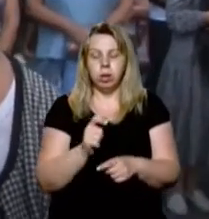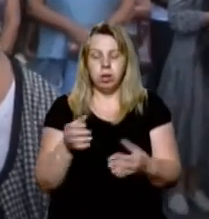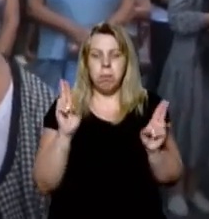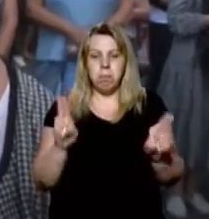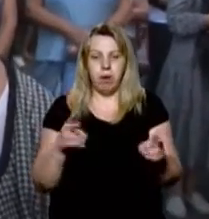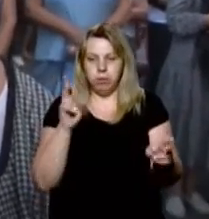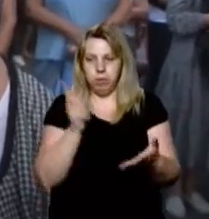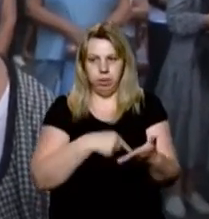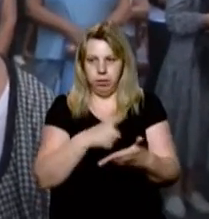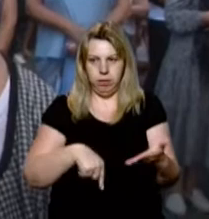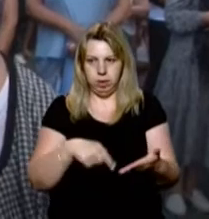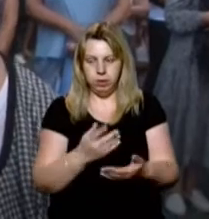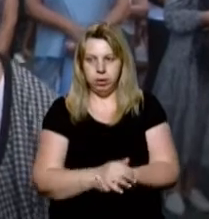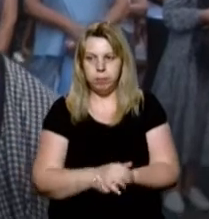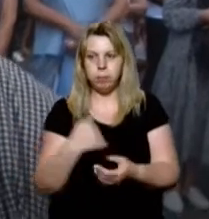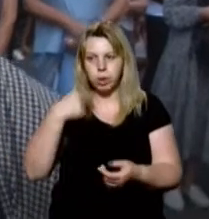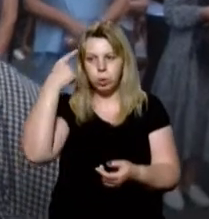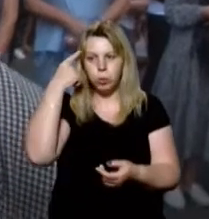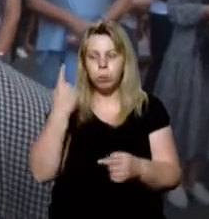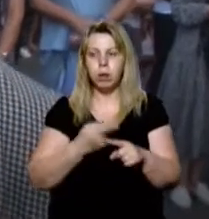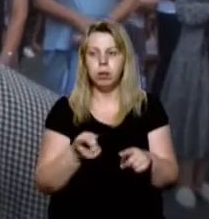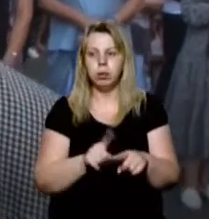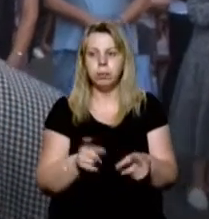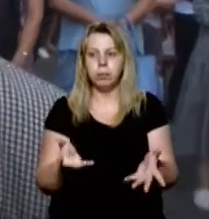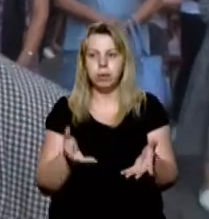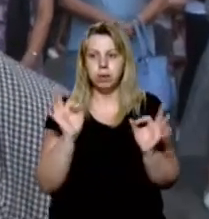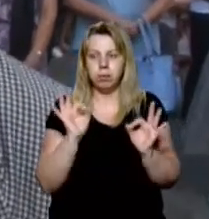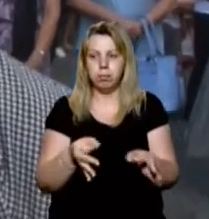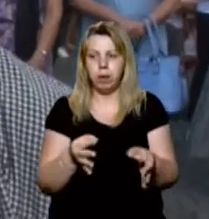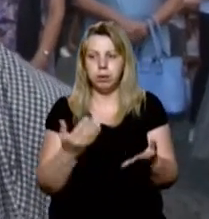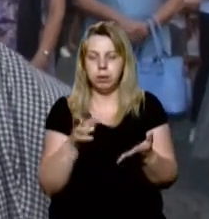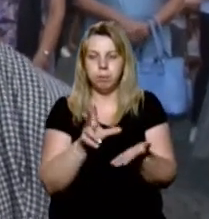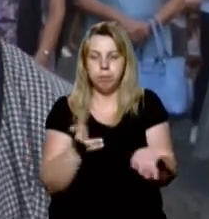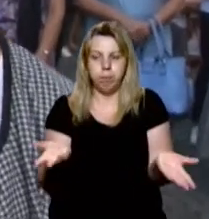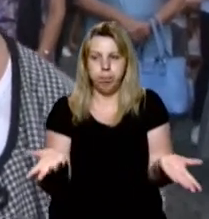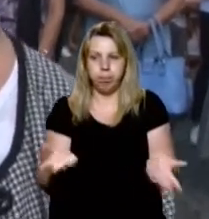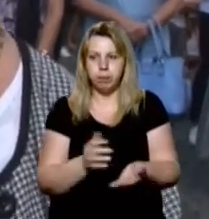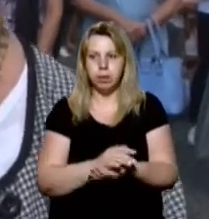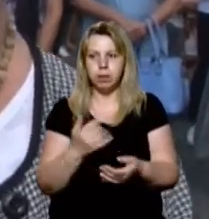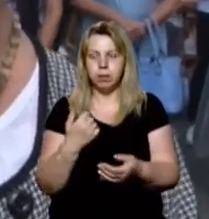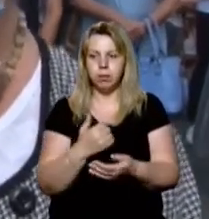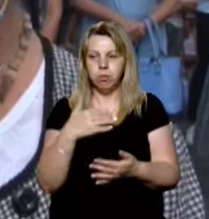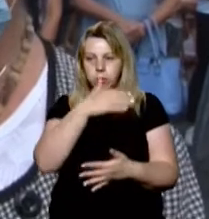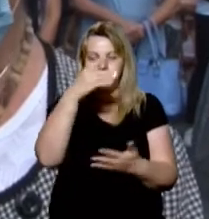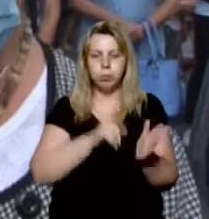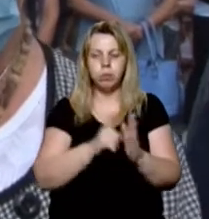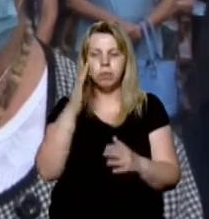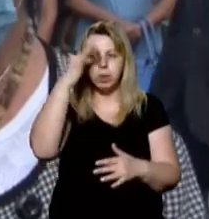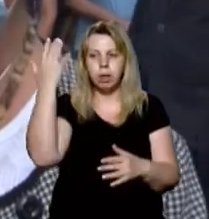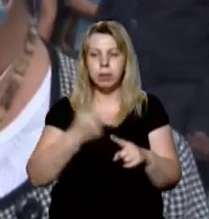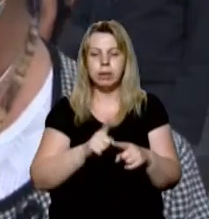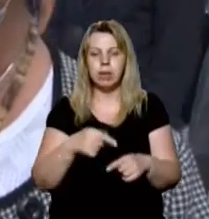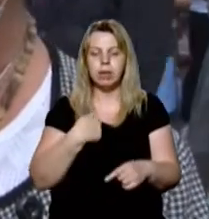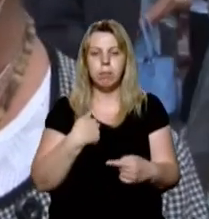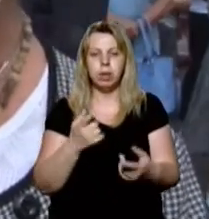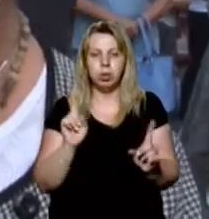ангел розпустився. Думала, зараз він розправився, привіла підніматися у небо. Розумієте, це до